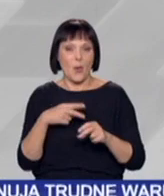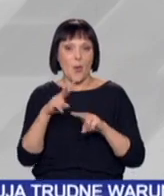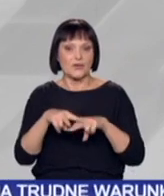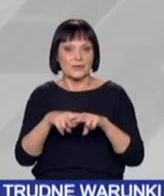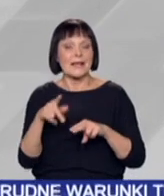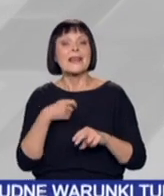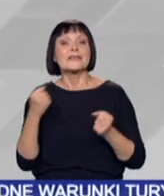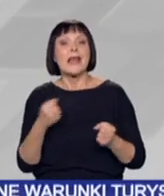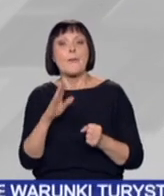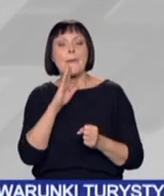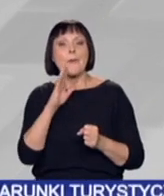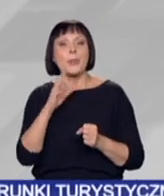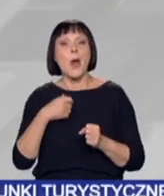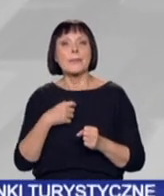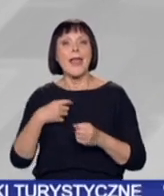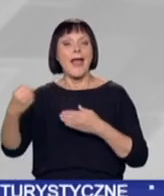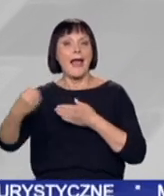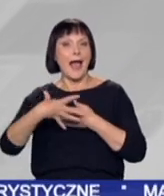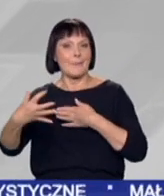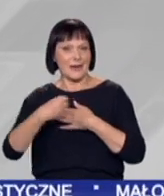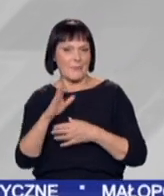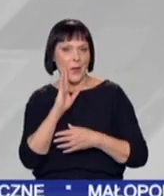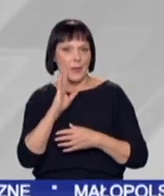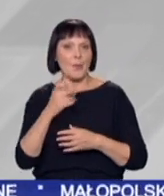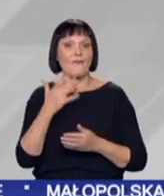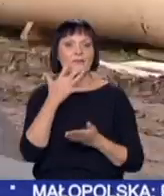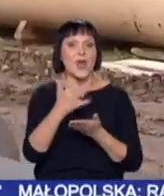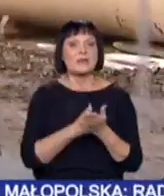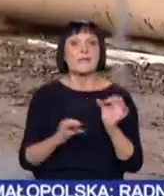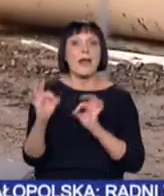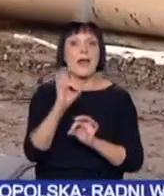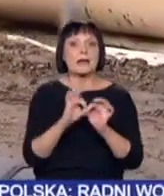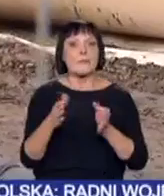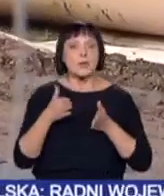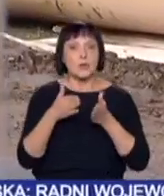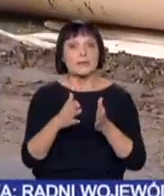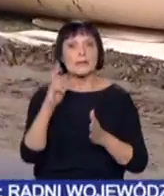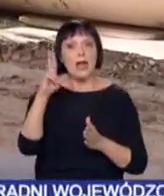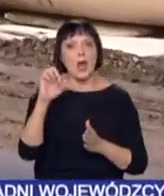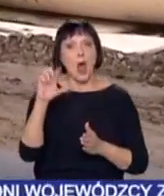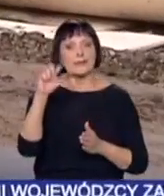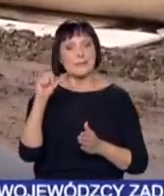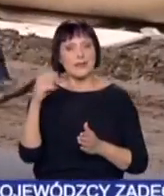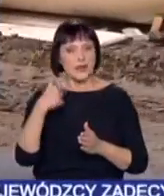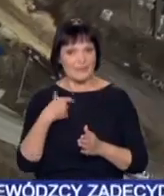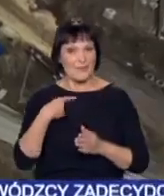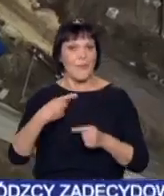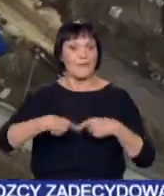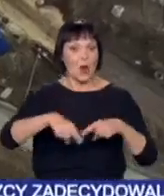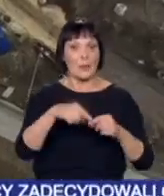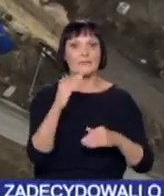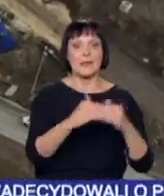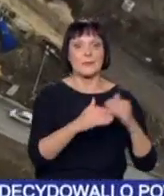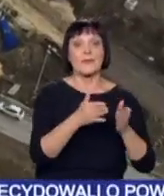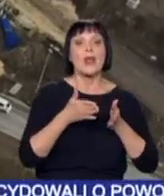które działa na podobnych zasadach co aparat rentgenowski, było wykorzystywane przy remoncie ulicy Kocmyżowskiej w Krakowie przez tego samego wykonawcę, który buduje